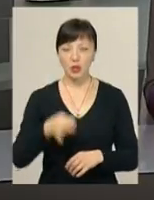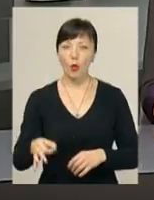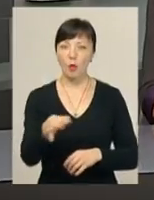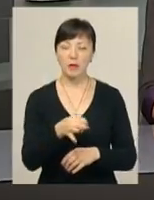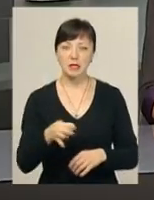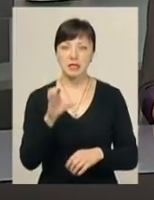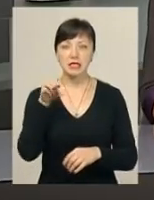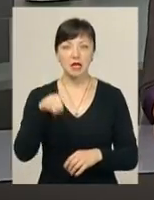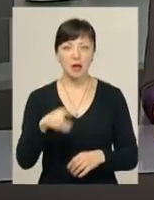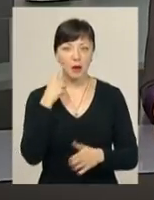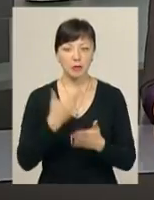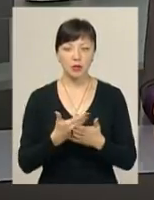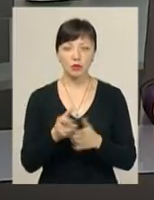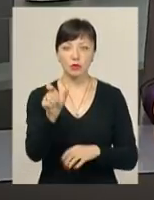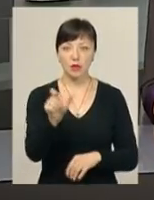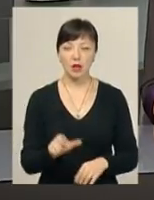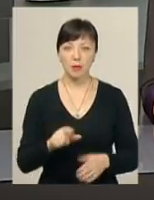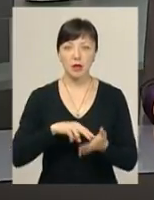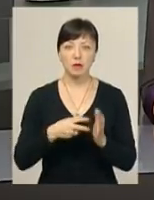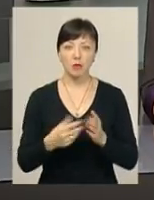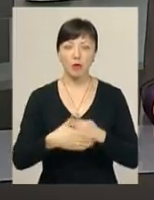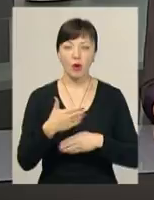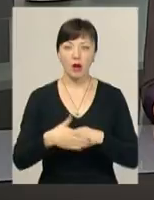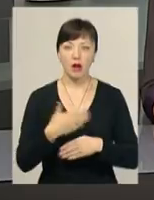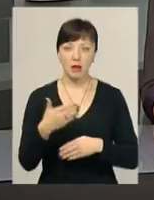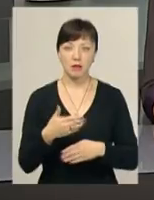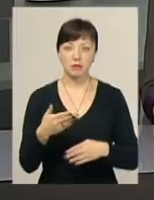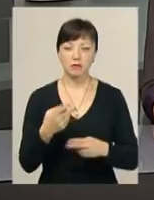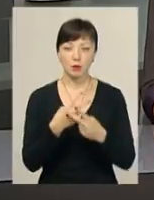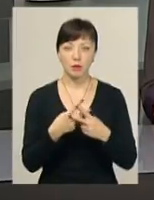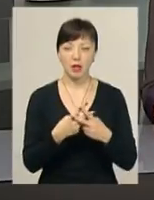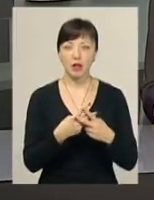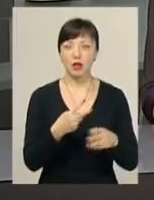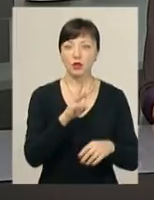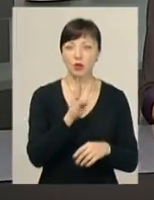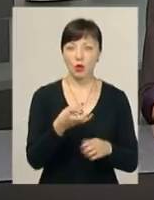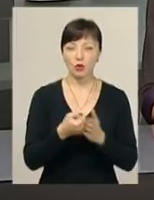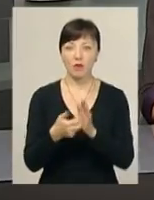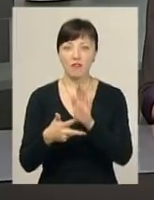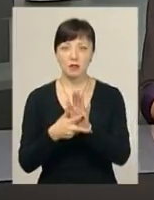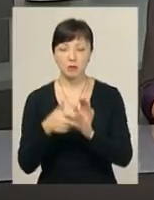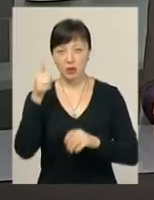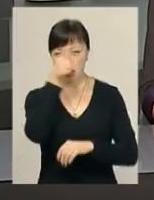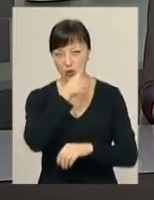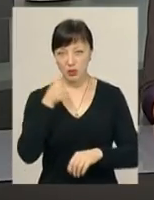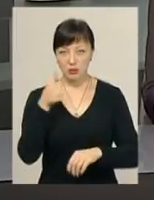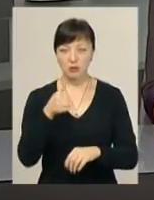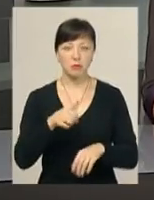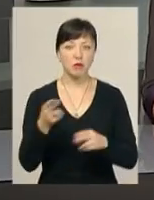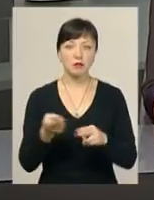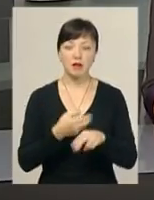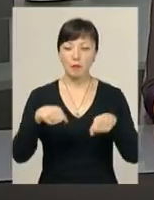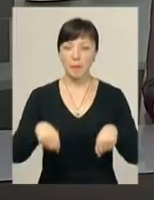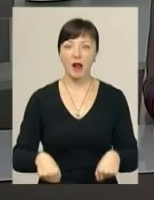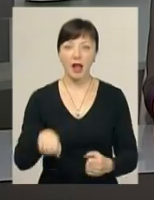Стаття, у якій підозрюють посадовця, передбачає покарання у вигляді позбавлення волі на строк від 3 до 8 років, з позбавленням права